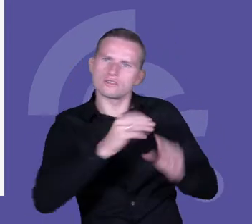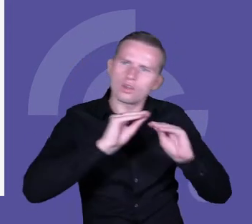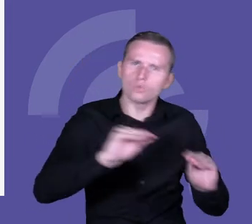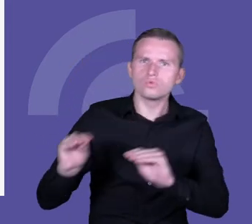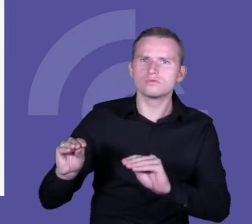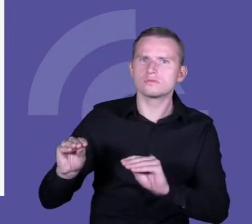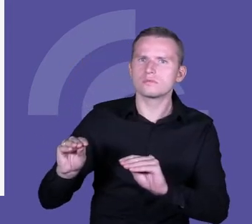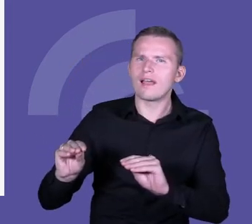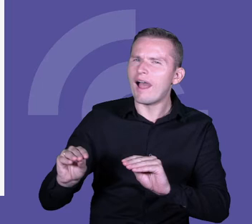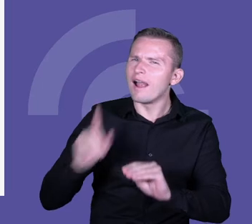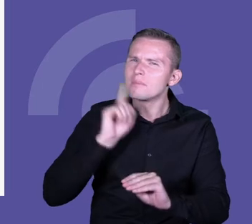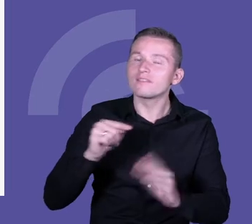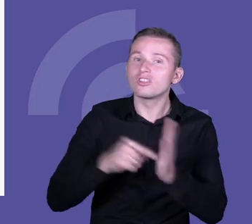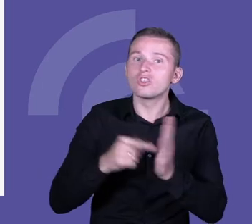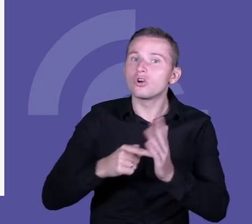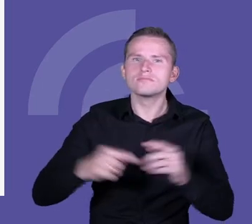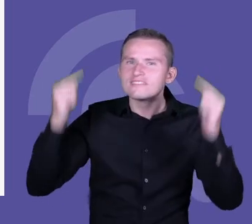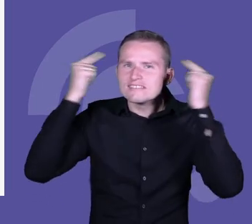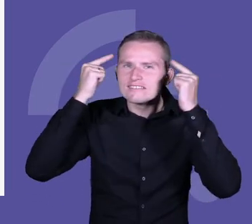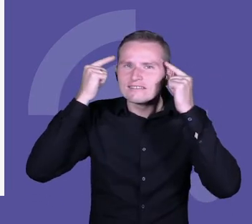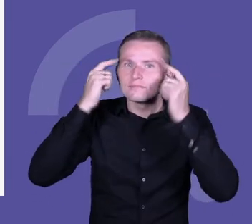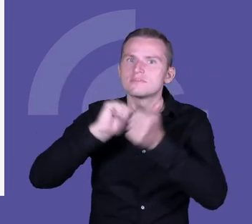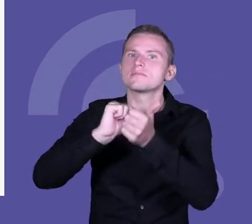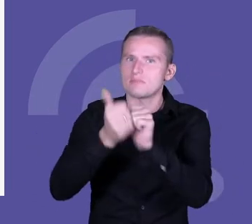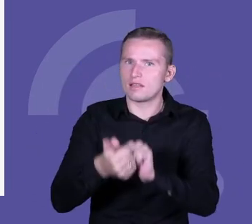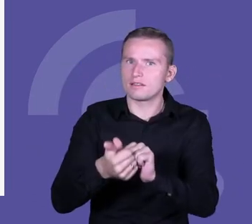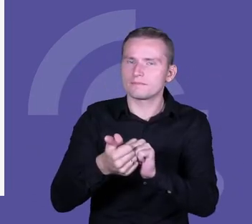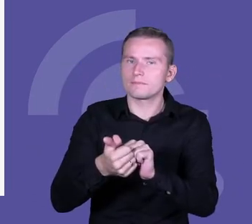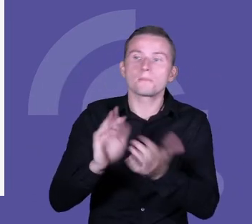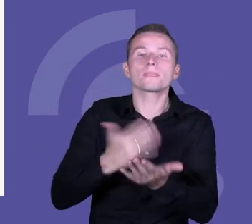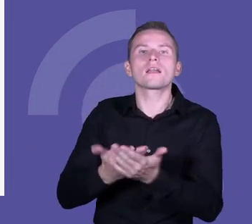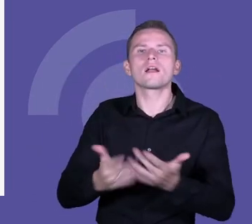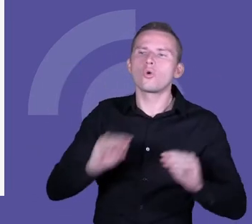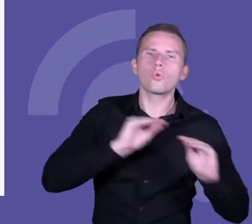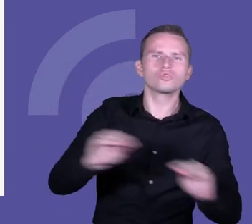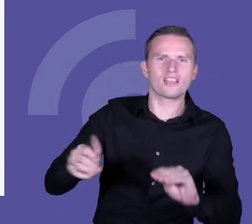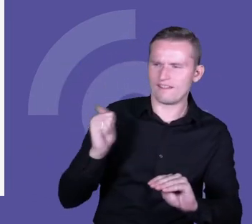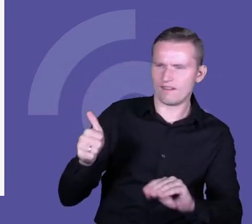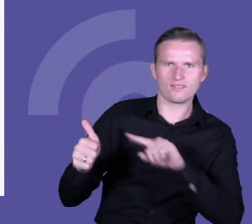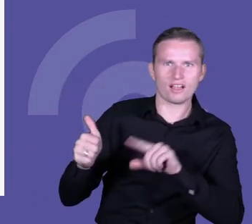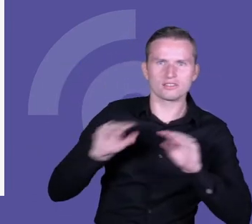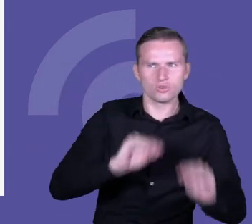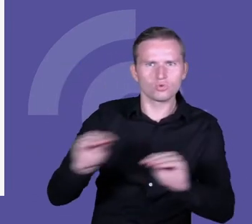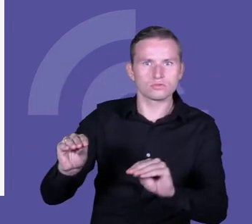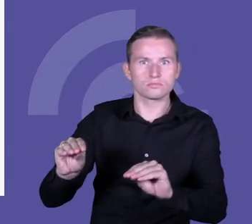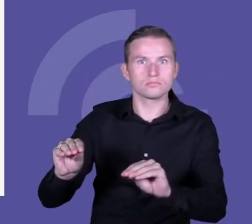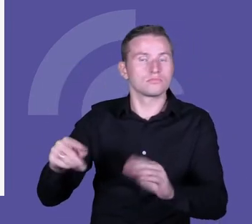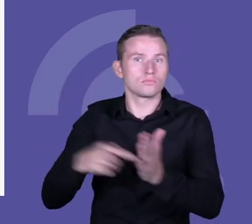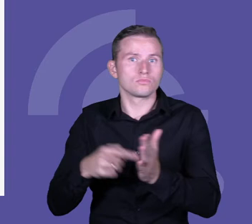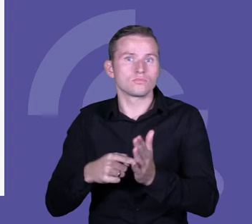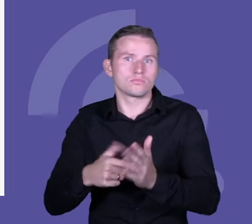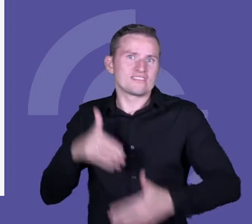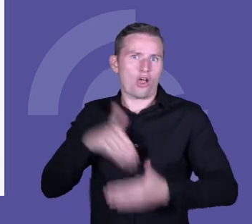naprawdę pewna zmiana mentalna. Czy na przykład uczenie kompetencji, i o tym mało mówimy, że to jest też pewna postawa. Na przykład czy